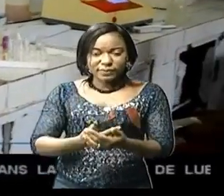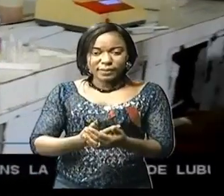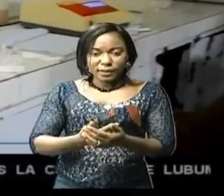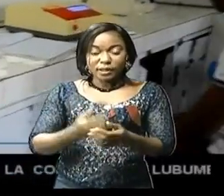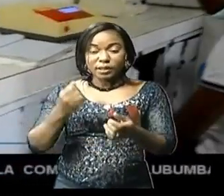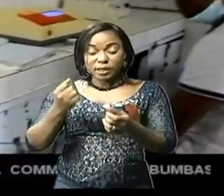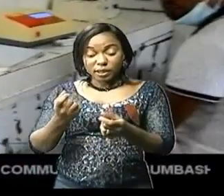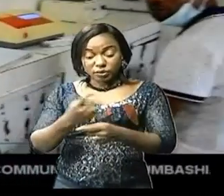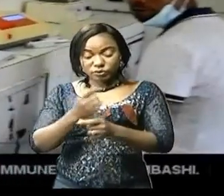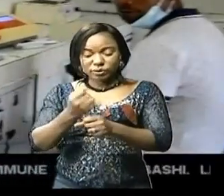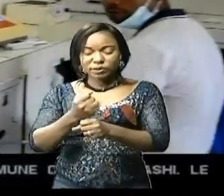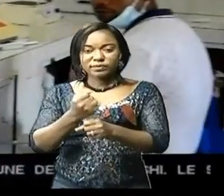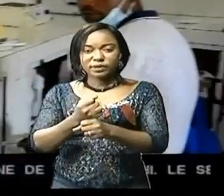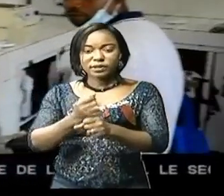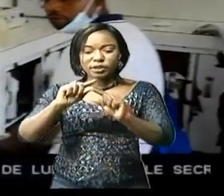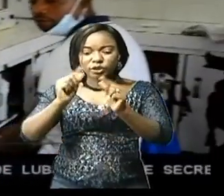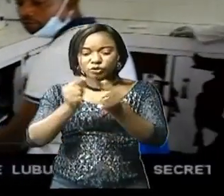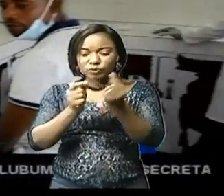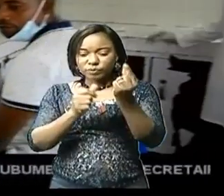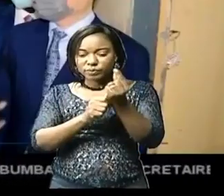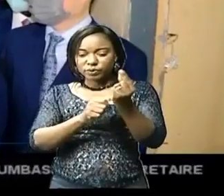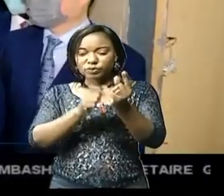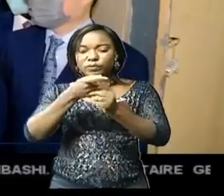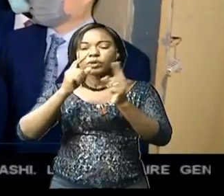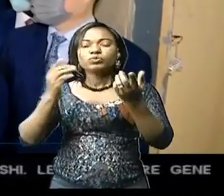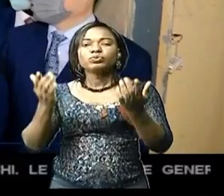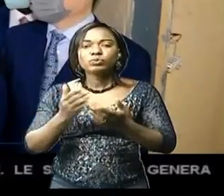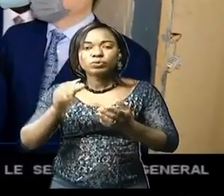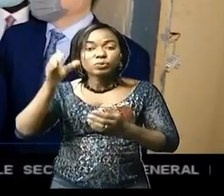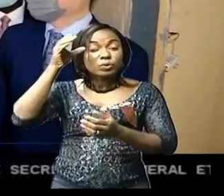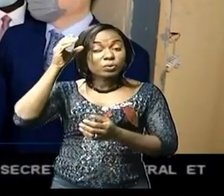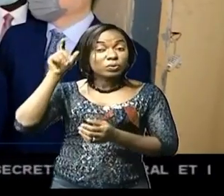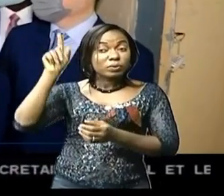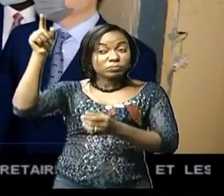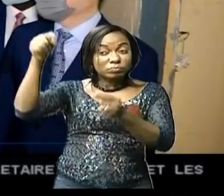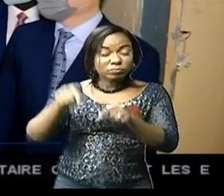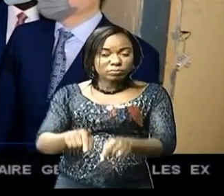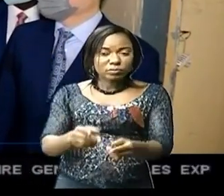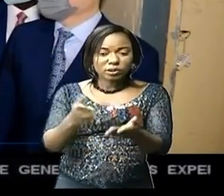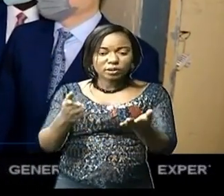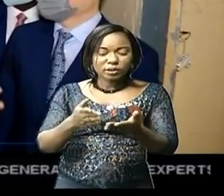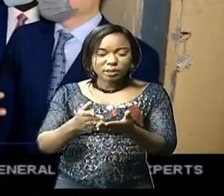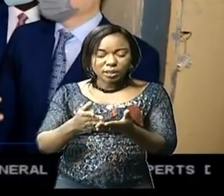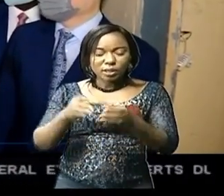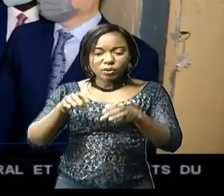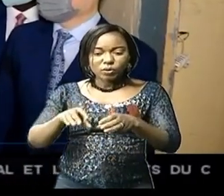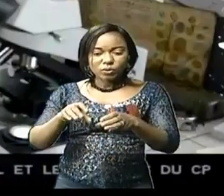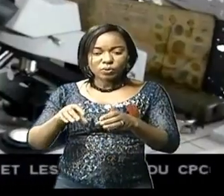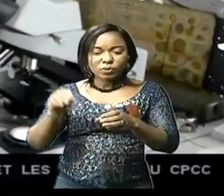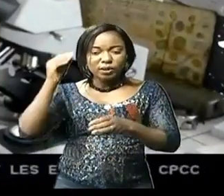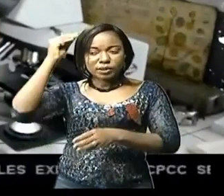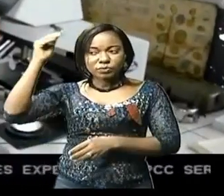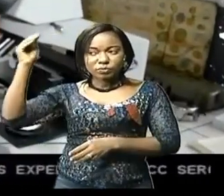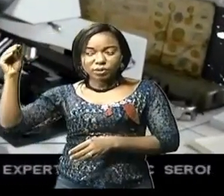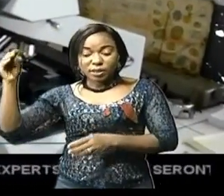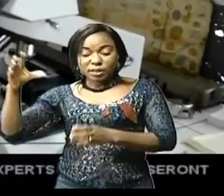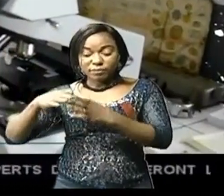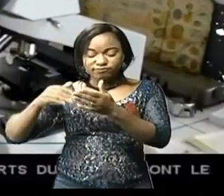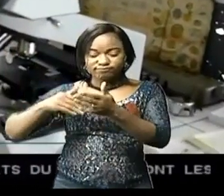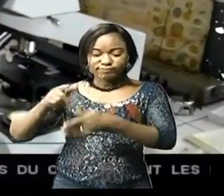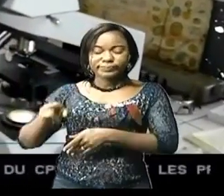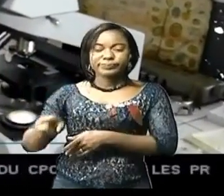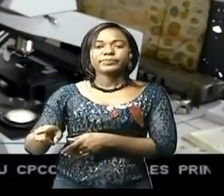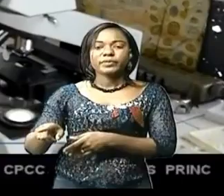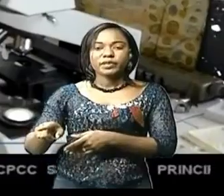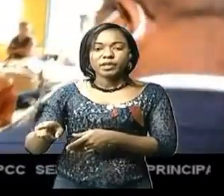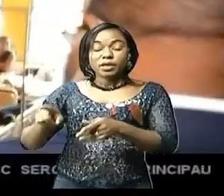à Kinshasa, une délégation sud-coréenne conduite par le secrétaire général du Congo Espoir Serge Farah avec à ses côtés Jim